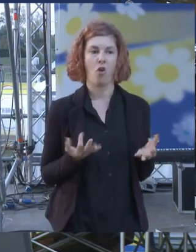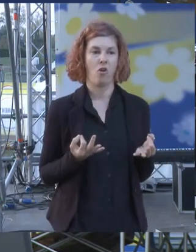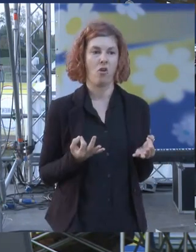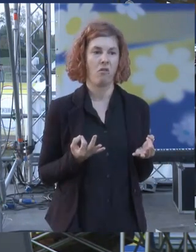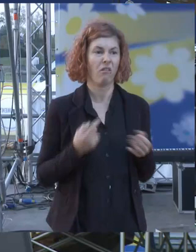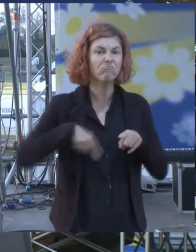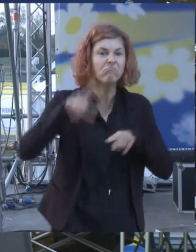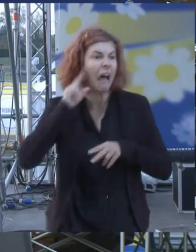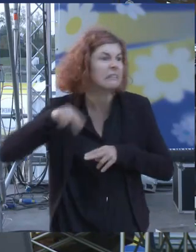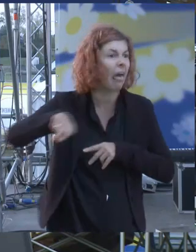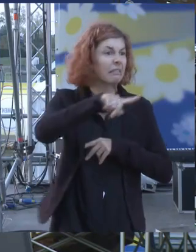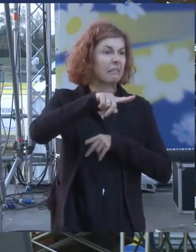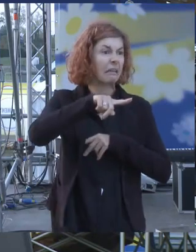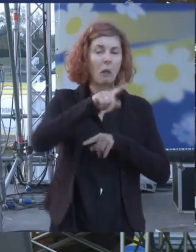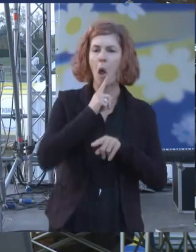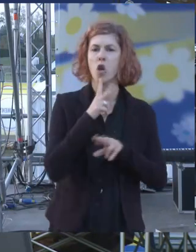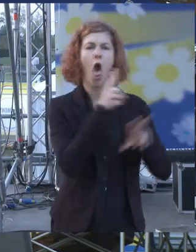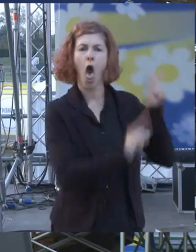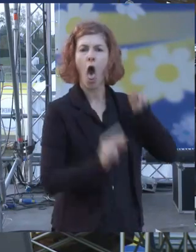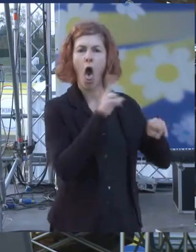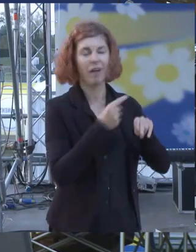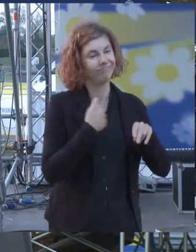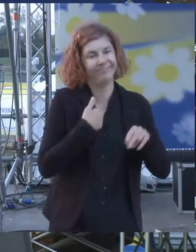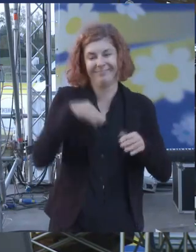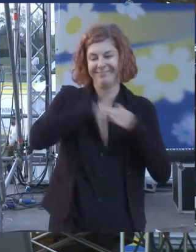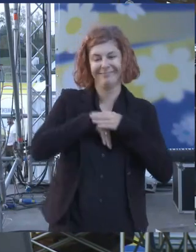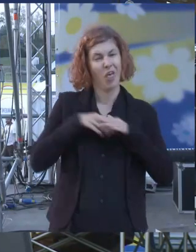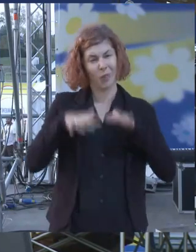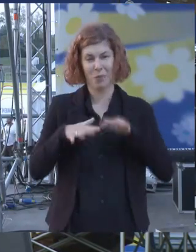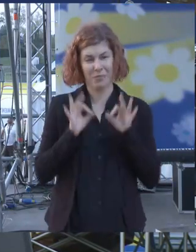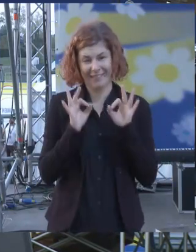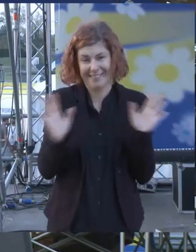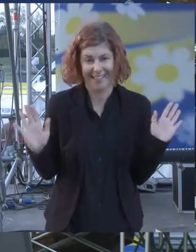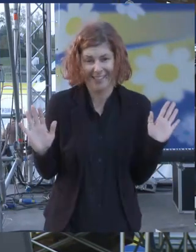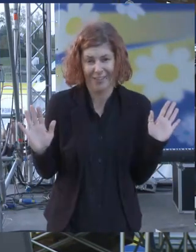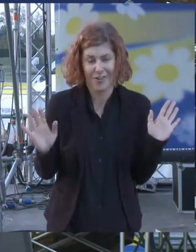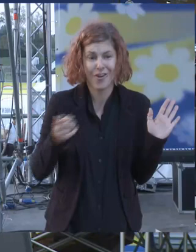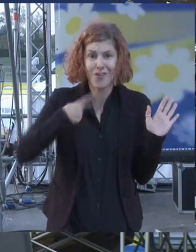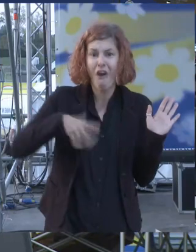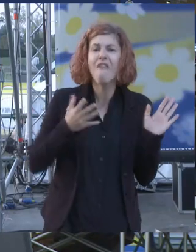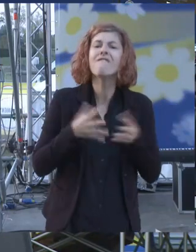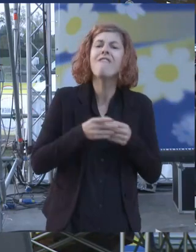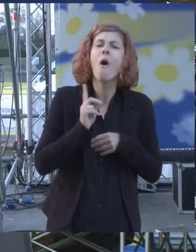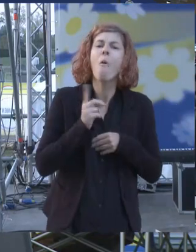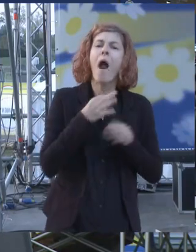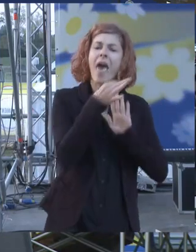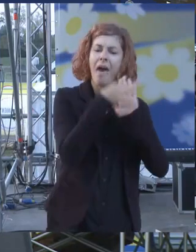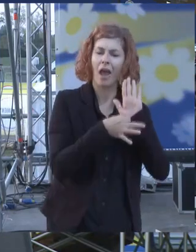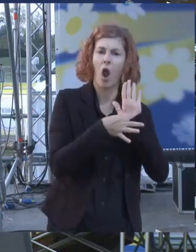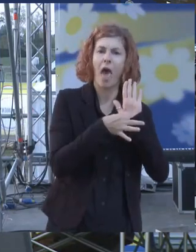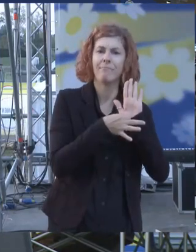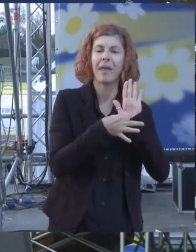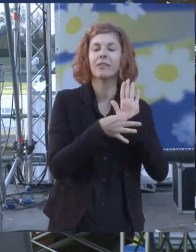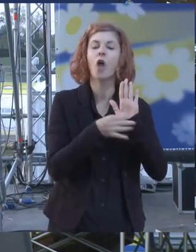non avevo dubbi abbiamo fatto un regolamento per limitare gli orari e le